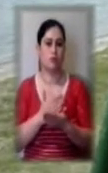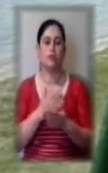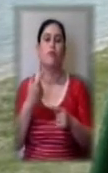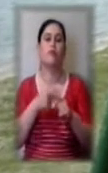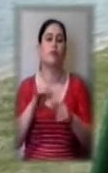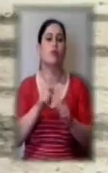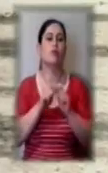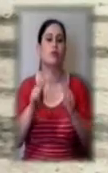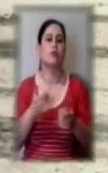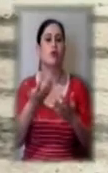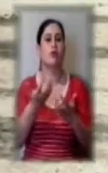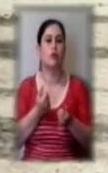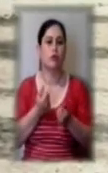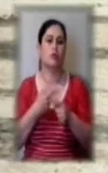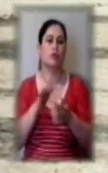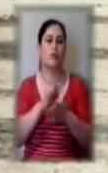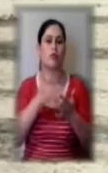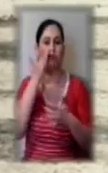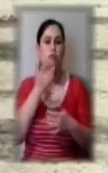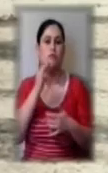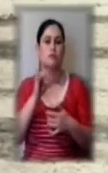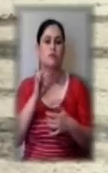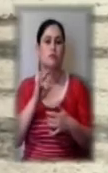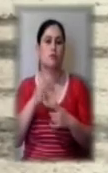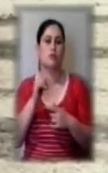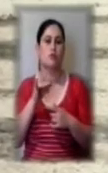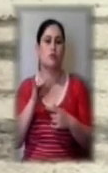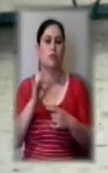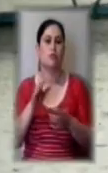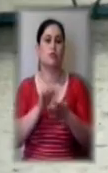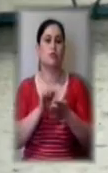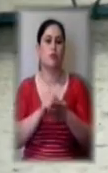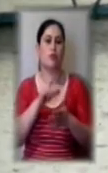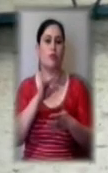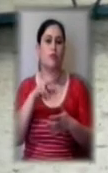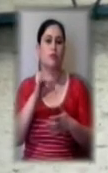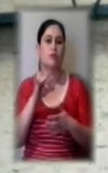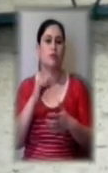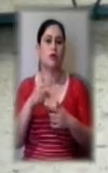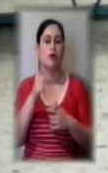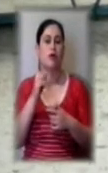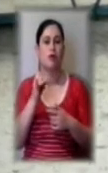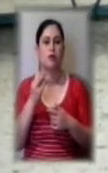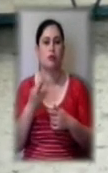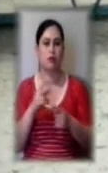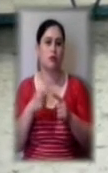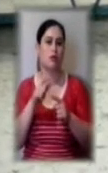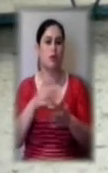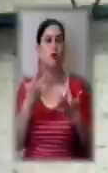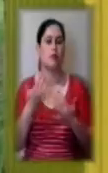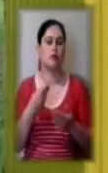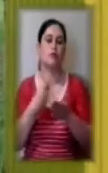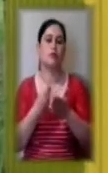утримуванням протягом літнього сезону гідропарку займається комунальне підприємство «Гарантія». На ці потреби з бюджета спрямовано